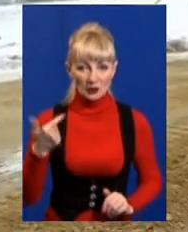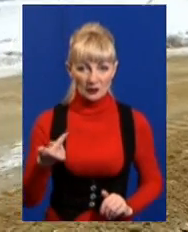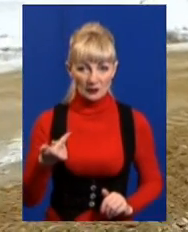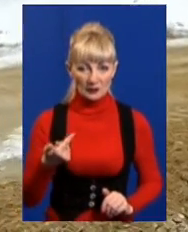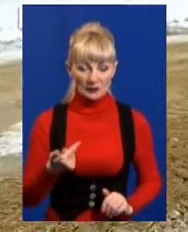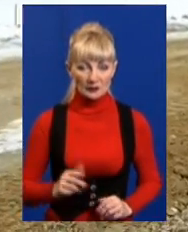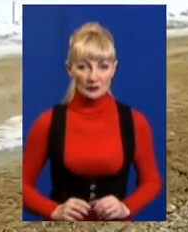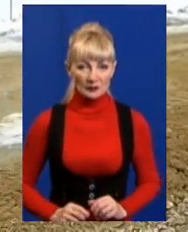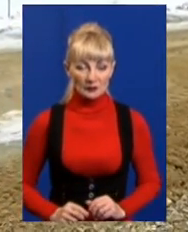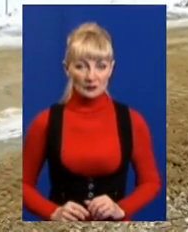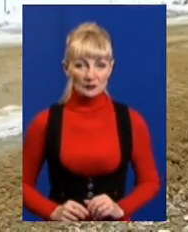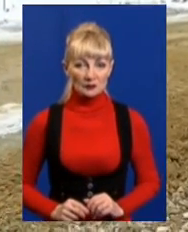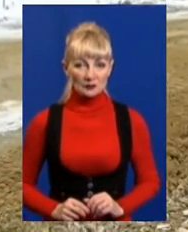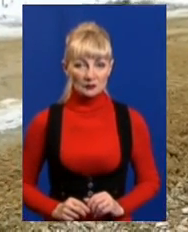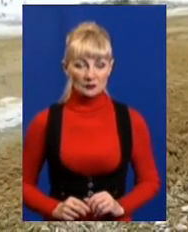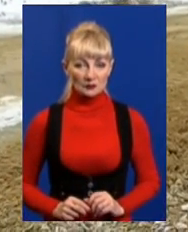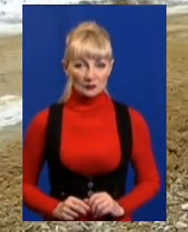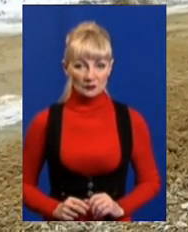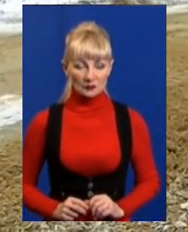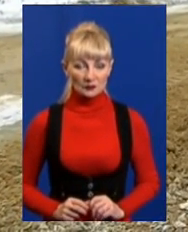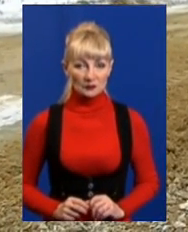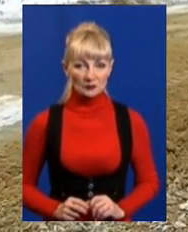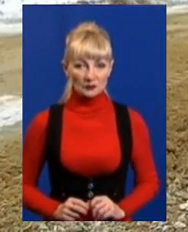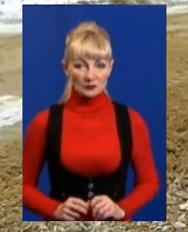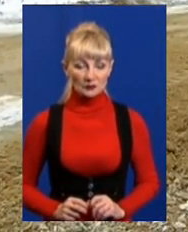Юлія Губська, Дмитро Денисов, Новини Йоахарків.